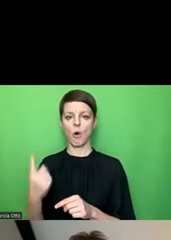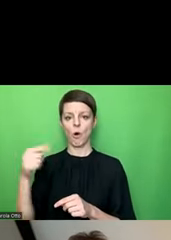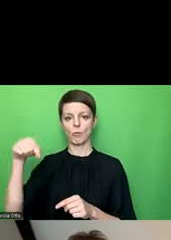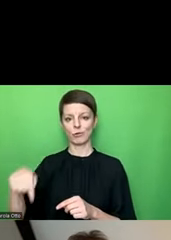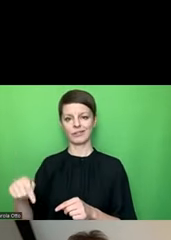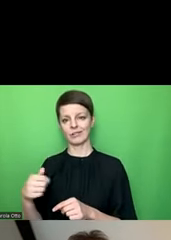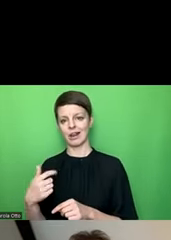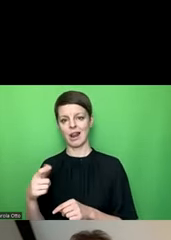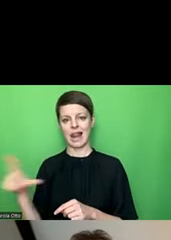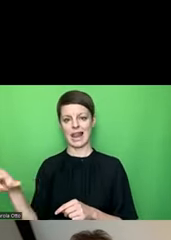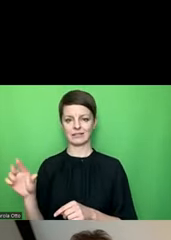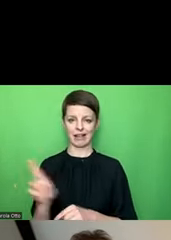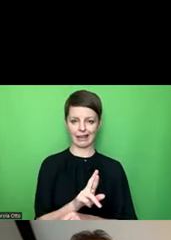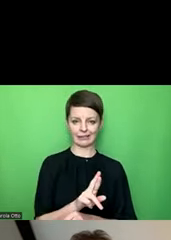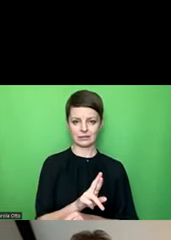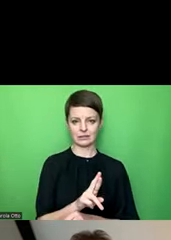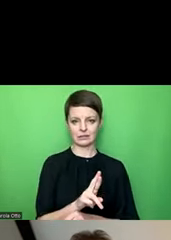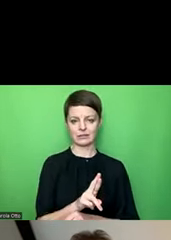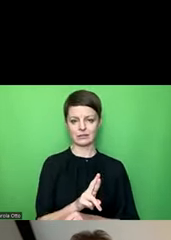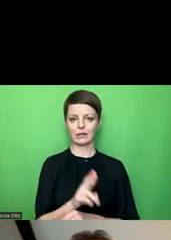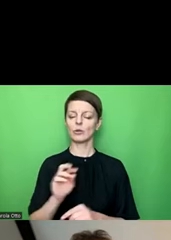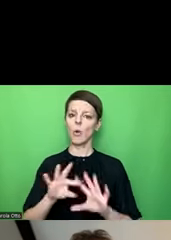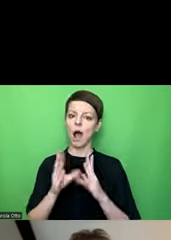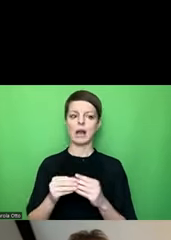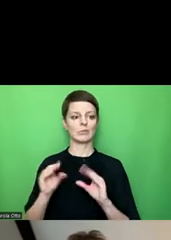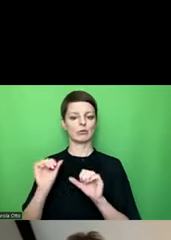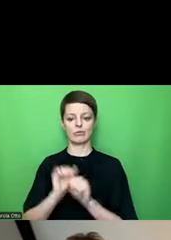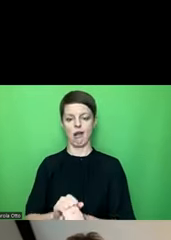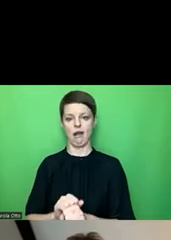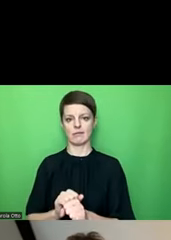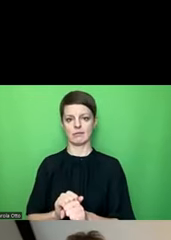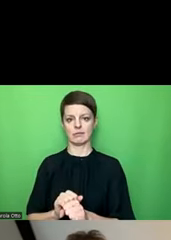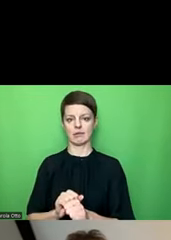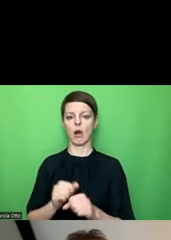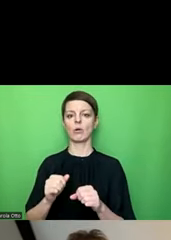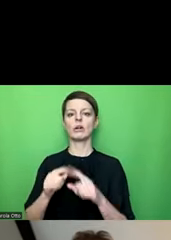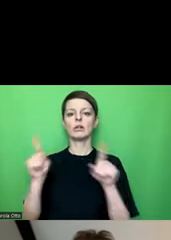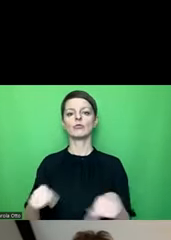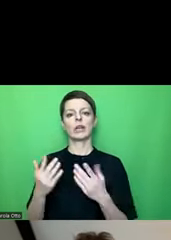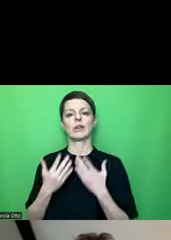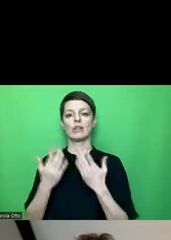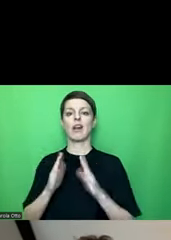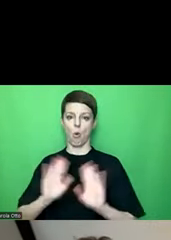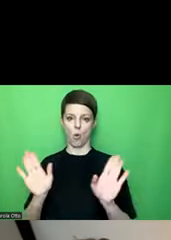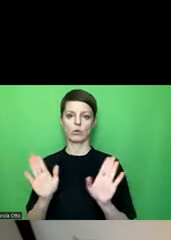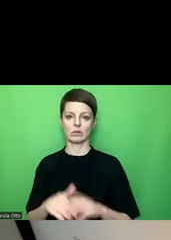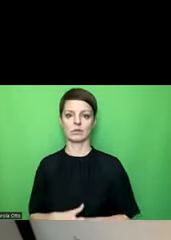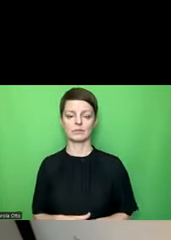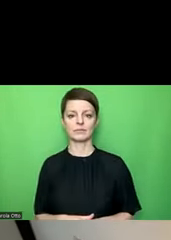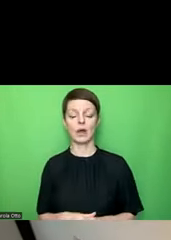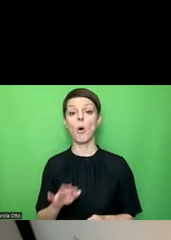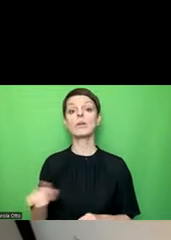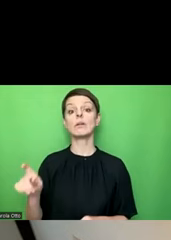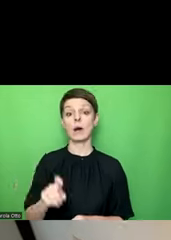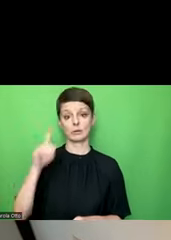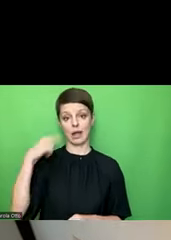und kann alles auf diese Weise bedienen, auch ohne Screenreader. Entschuldigung, auch ohne Maus.